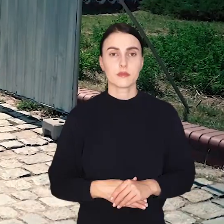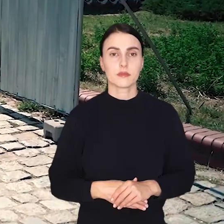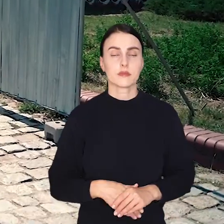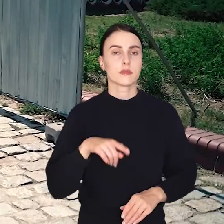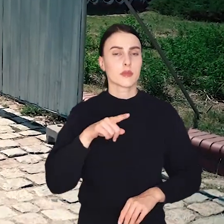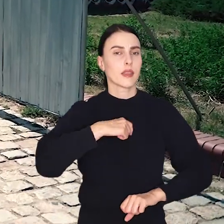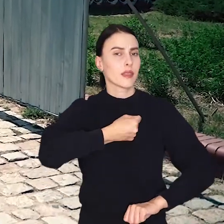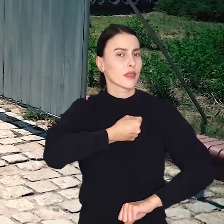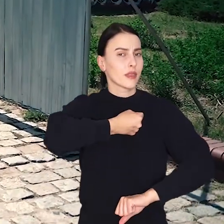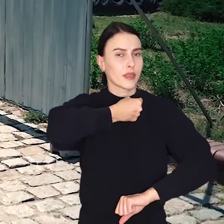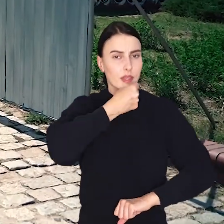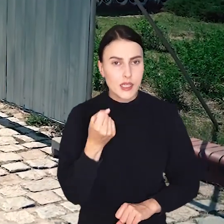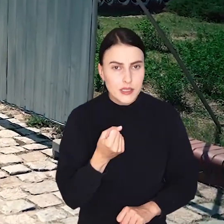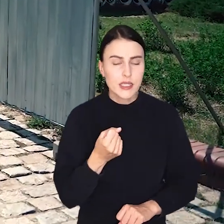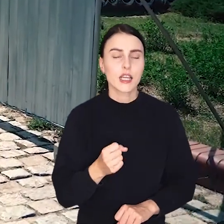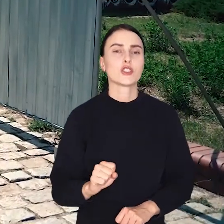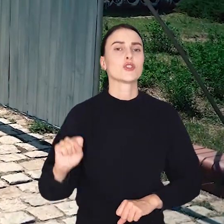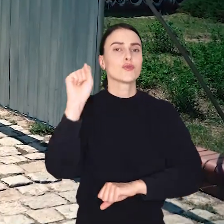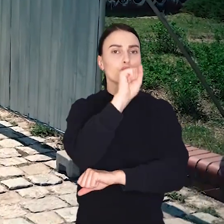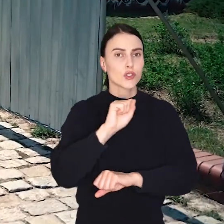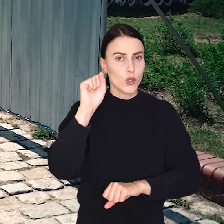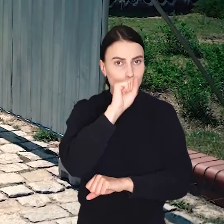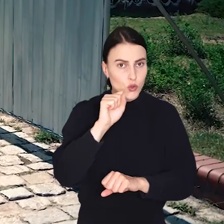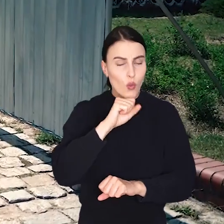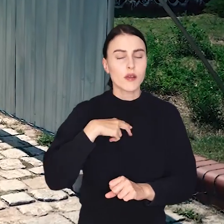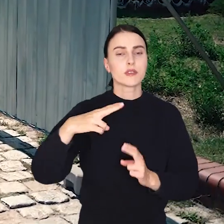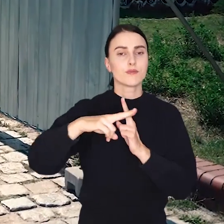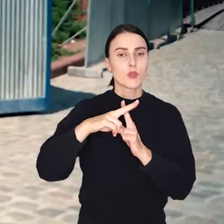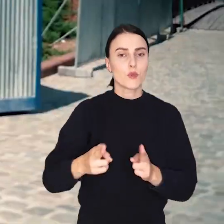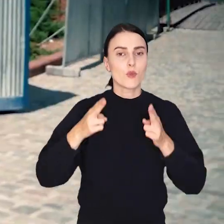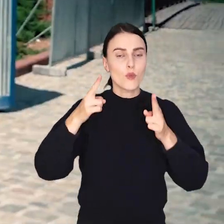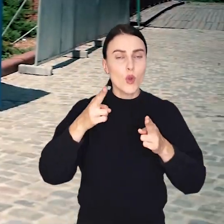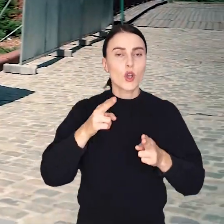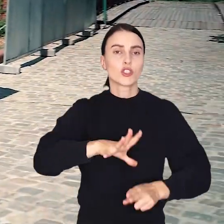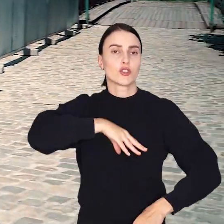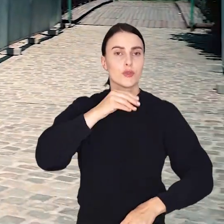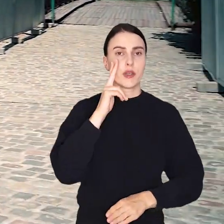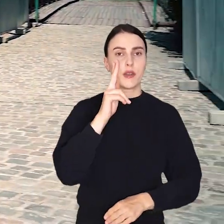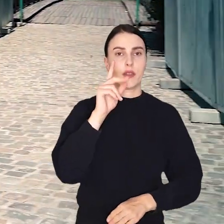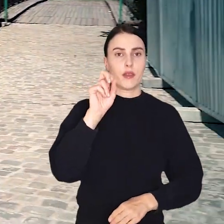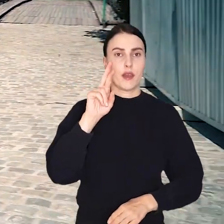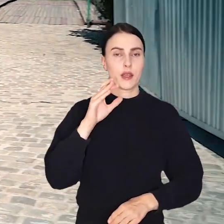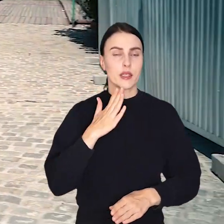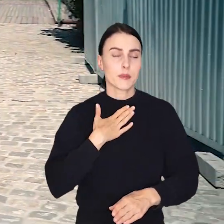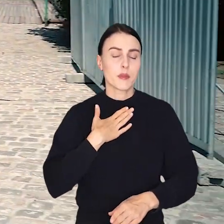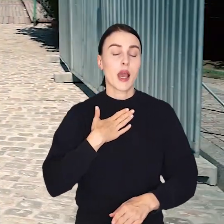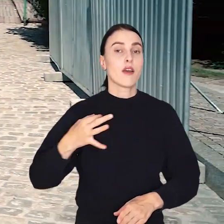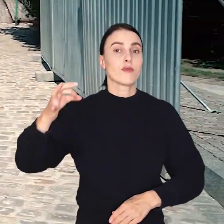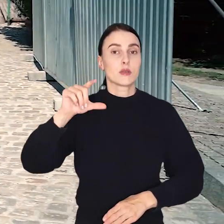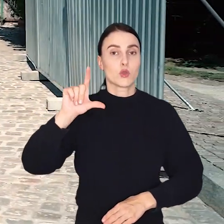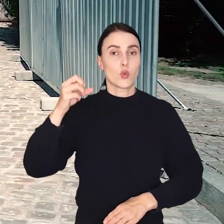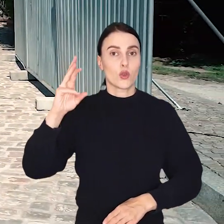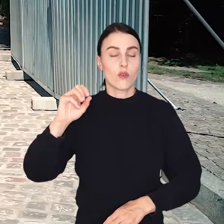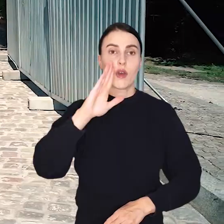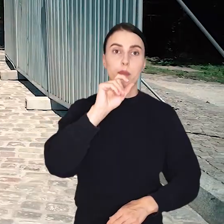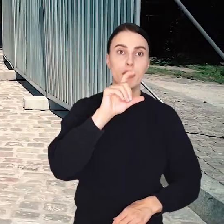Jedna z najstarszych wrocławskich przepraw idzie do remontu. Most Świętej Klary łączący Wyspę Słodową i Wyspę Bielarską